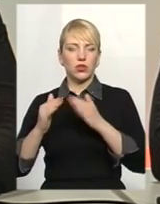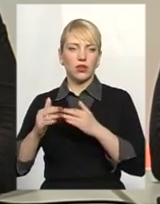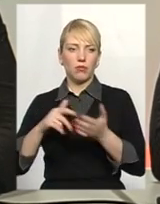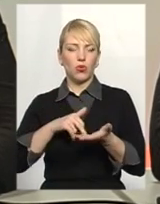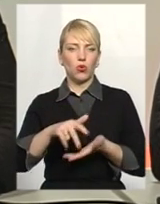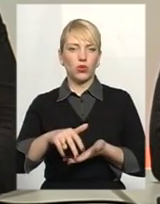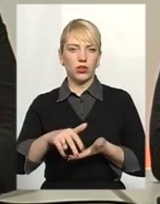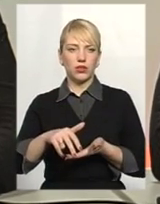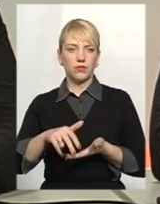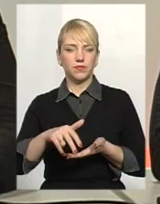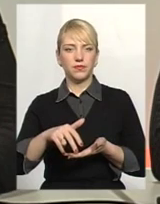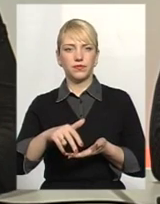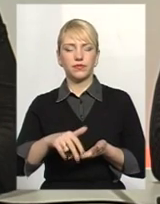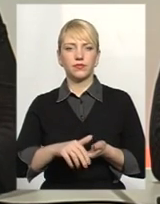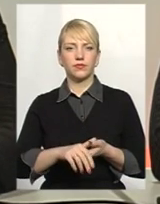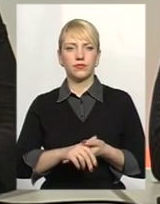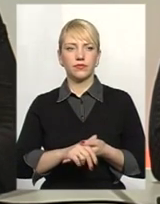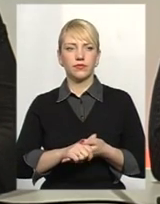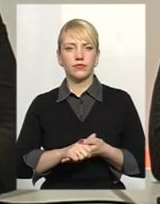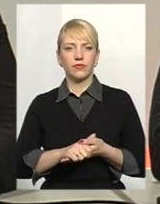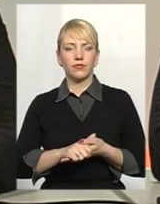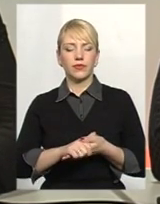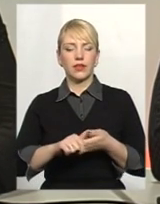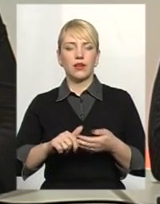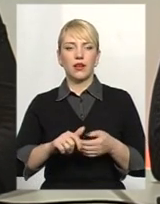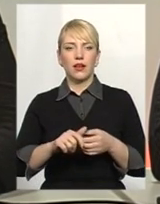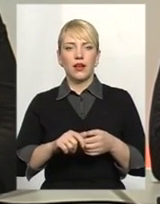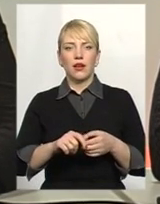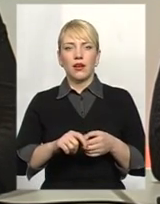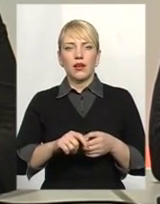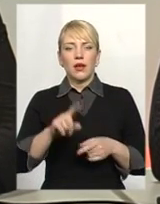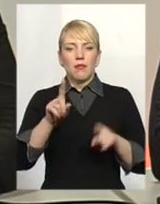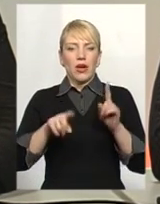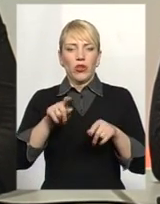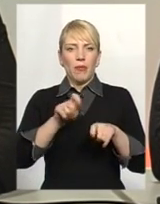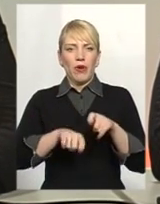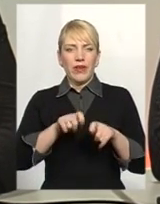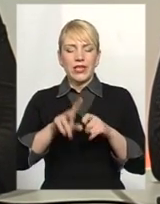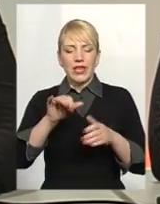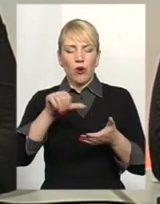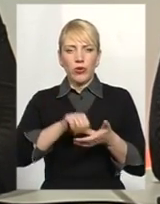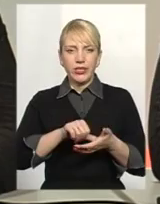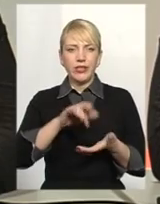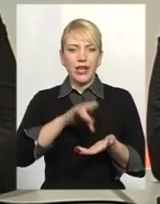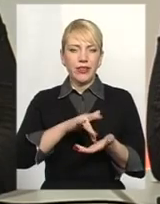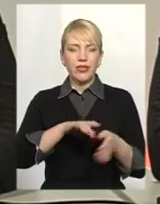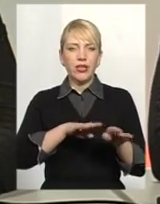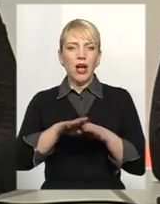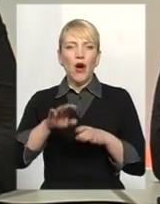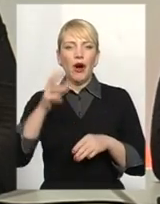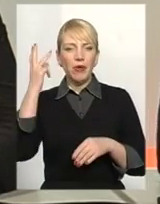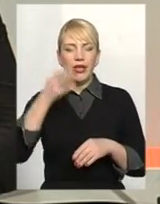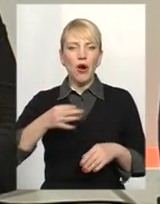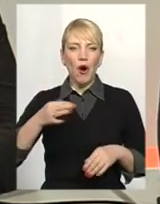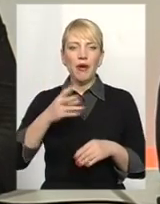проходять, як би кажуть, періодичну повірку за участю Центру стандартації метрології у Хмельницькій області